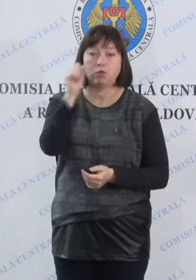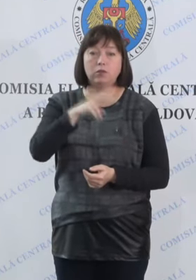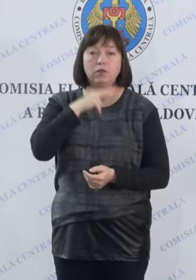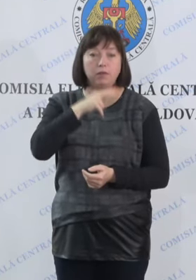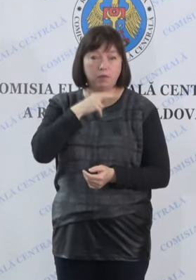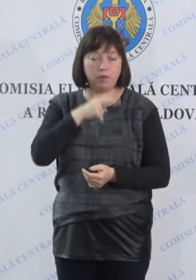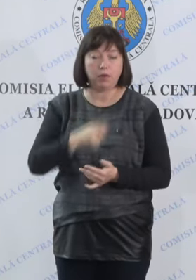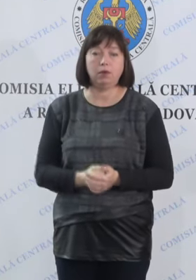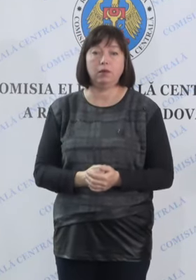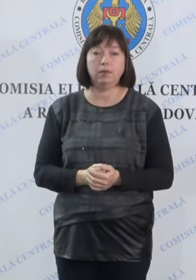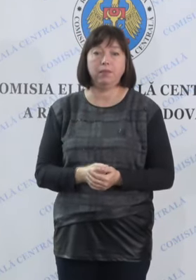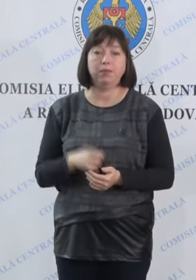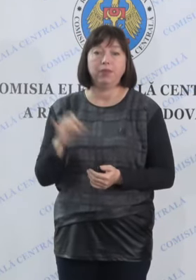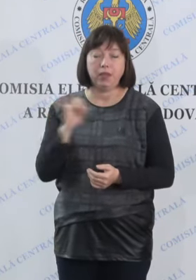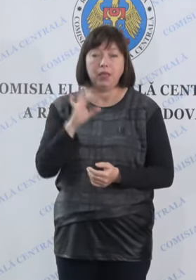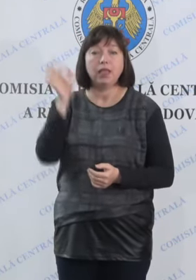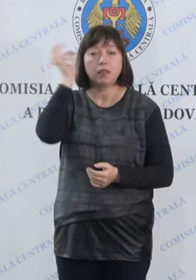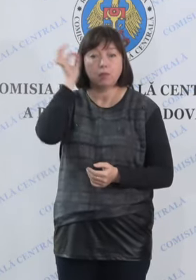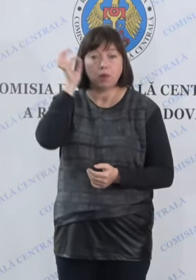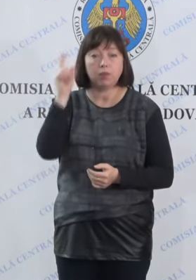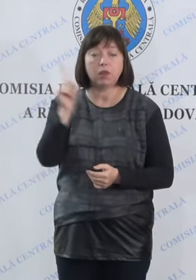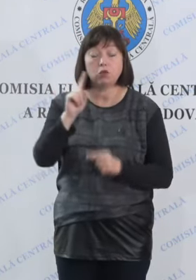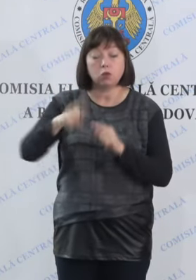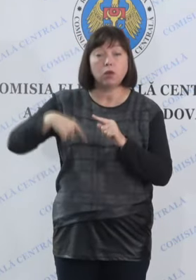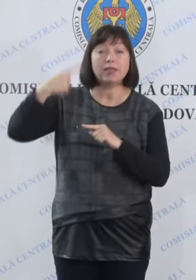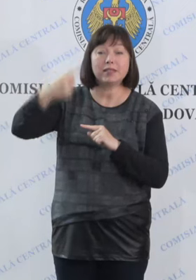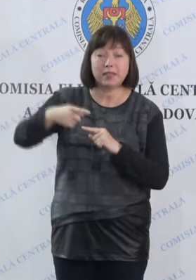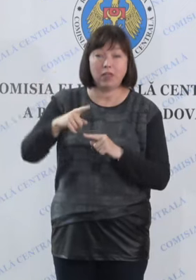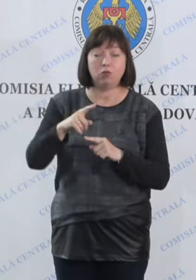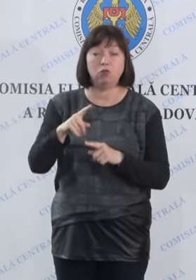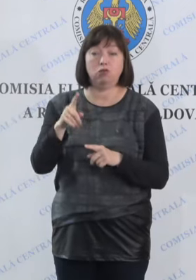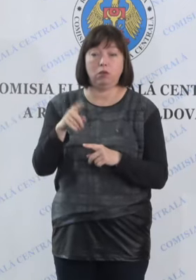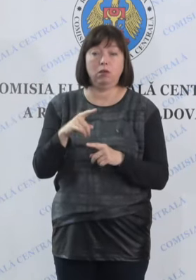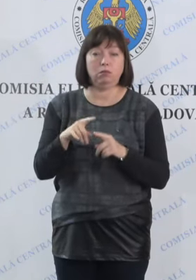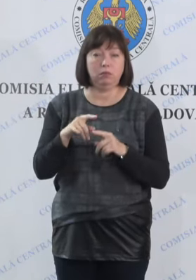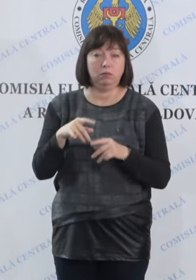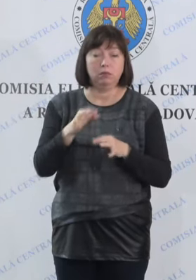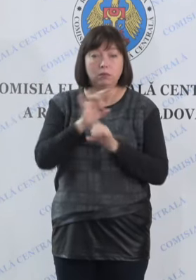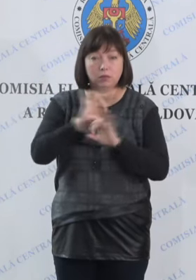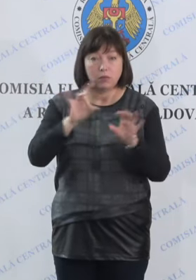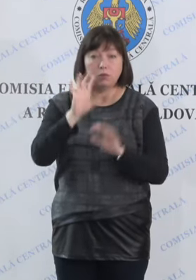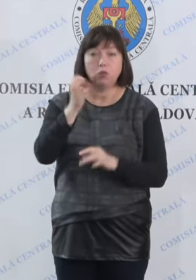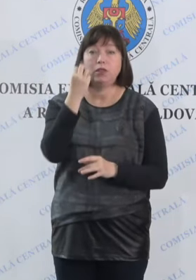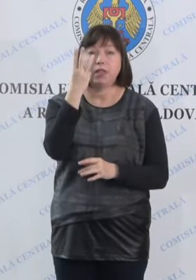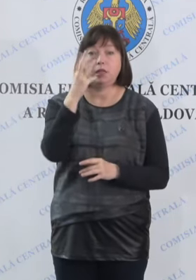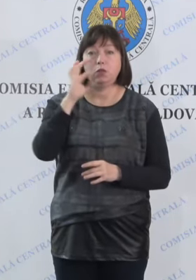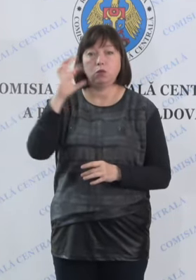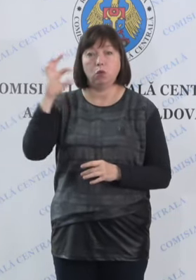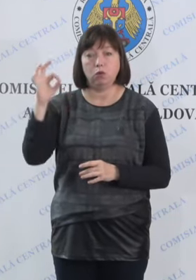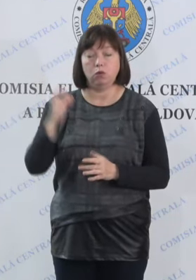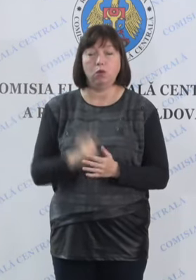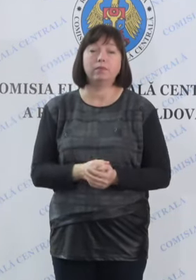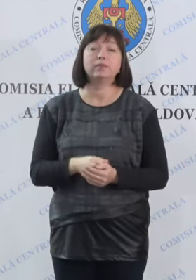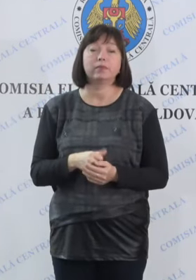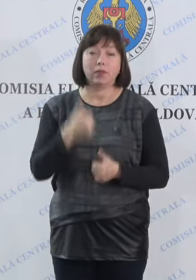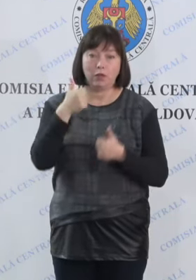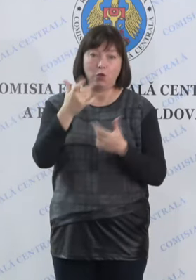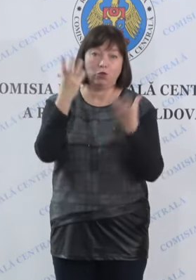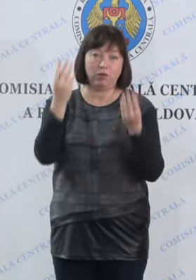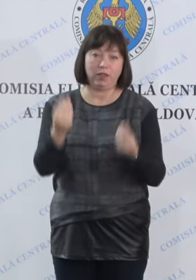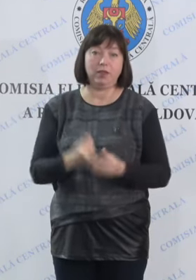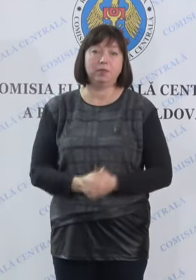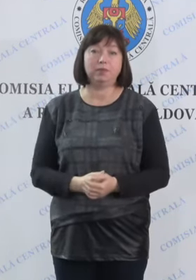atenție și reamintim că următorul briefing va fi la ora 13. Vă urăm o zi bună!